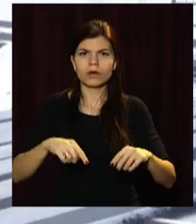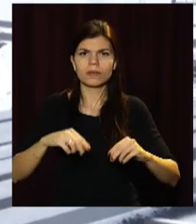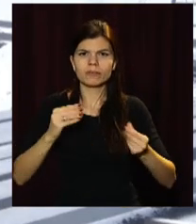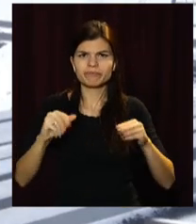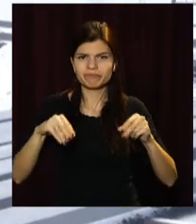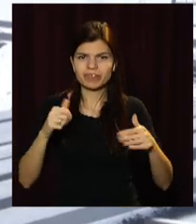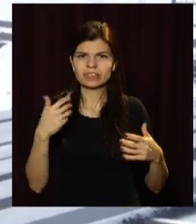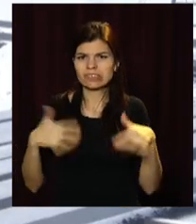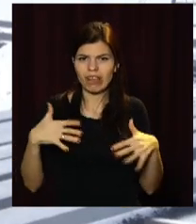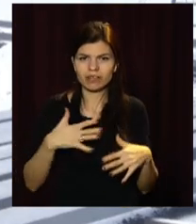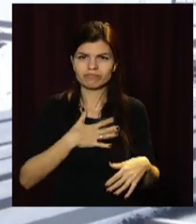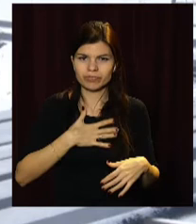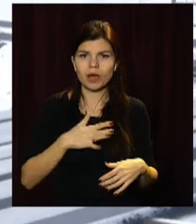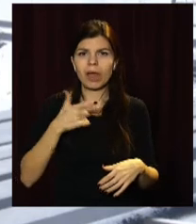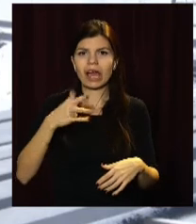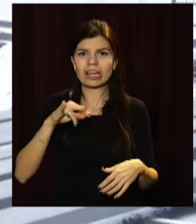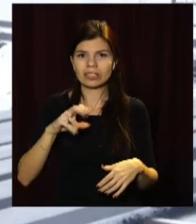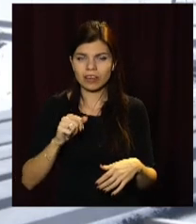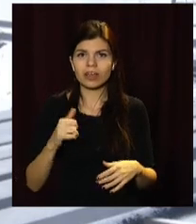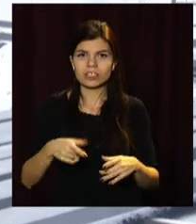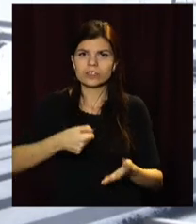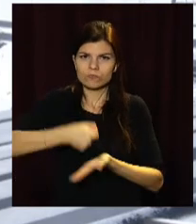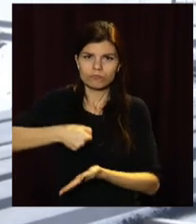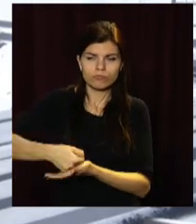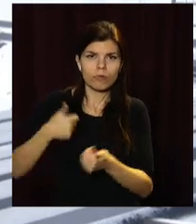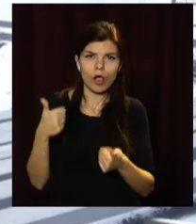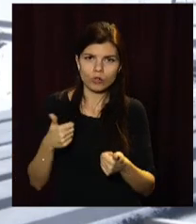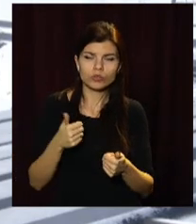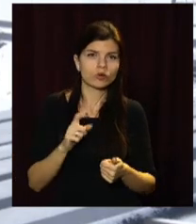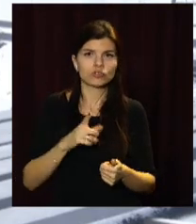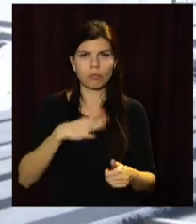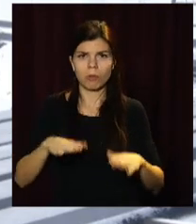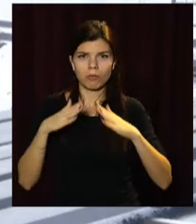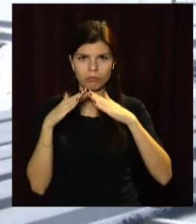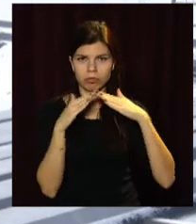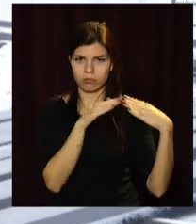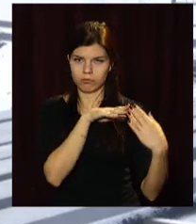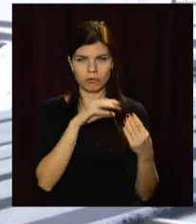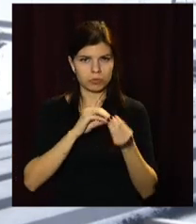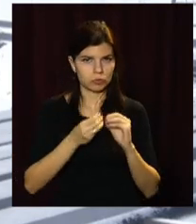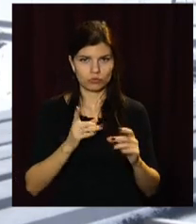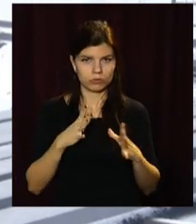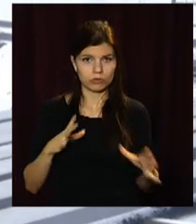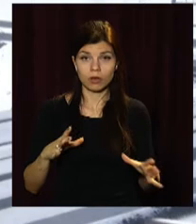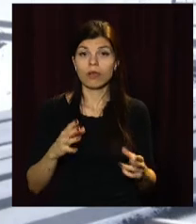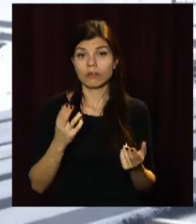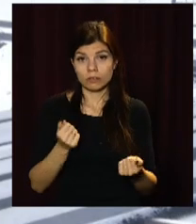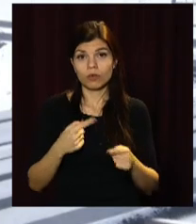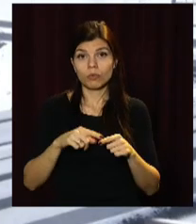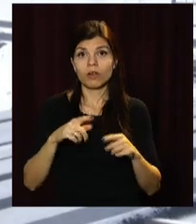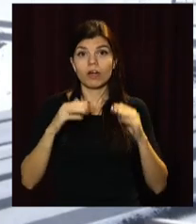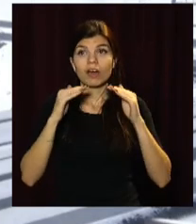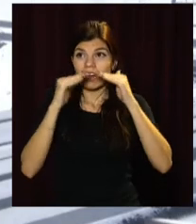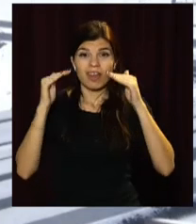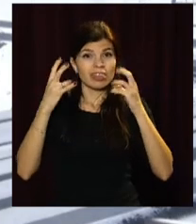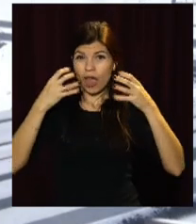засипка відборної глини і трамбувалося. Це все, щоб не плило. Щоб, зрозуміло, здання не